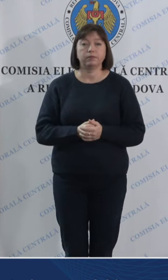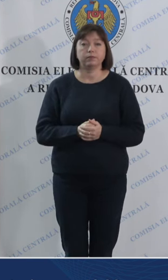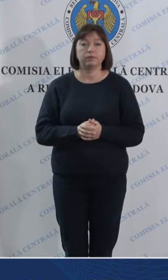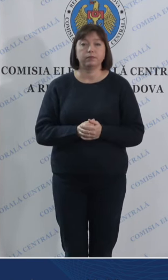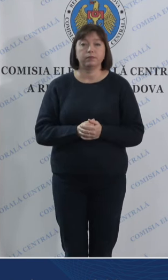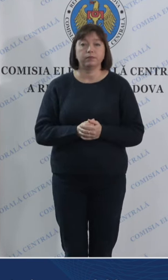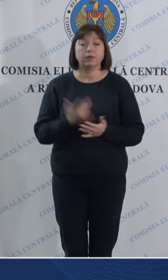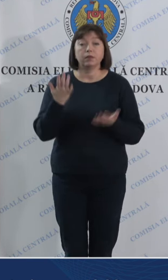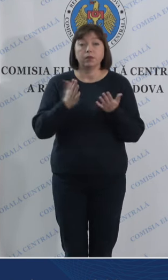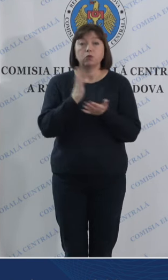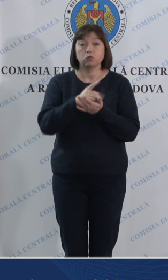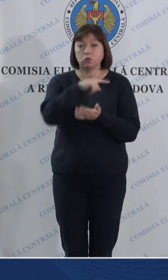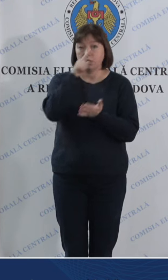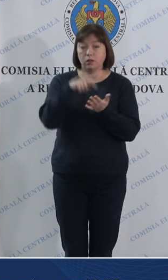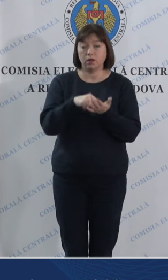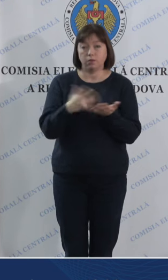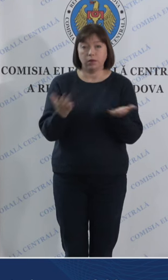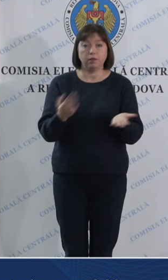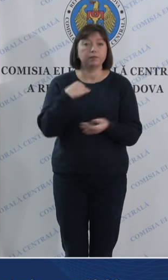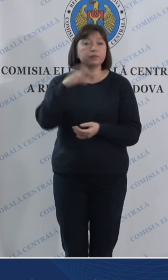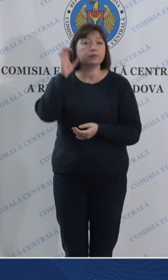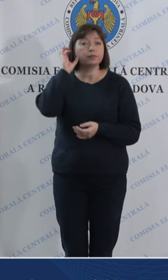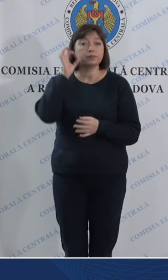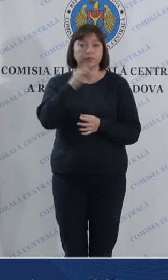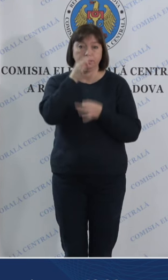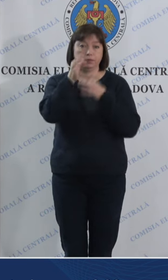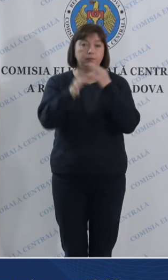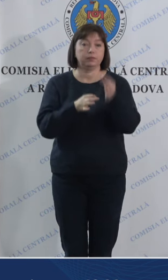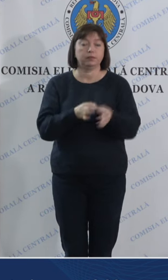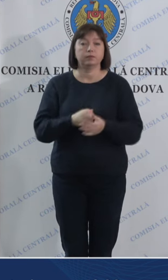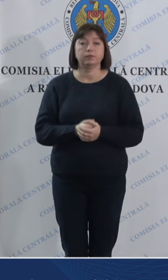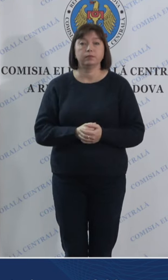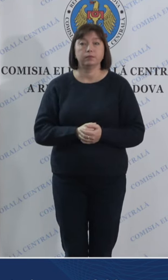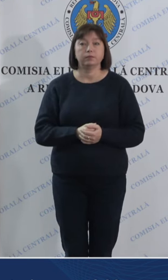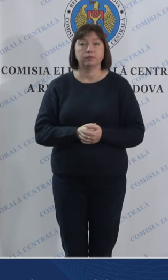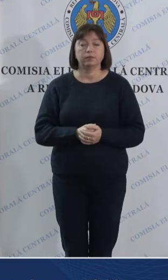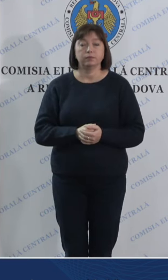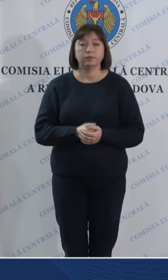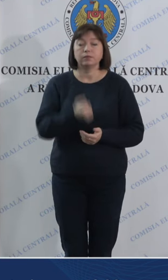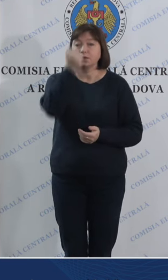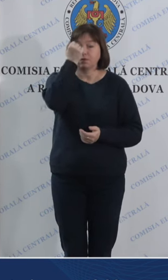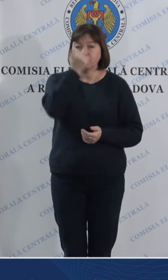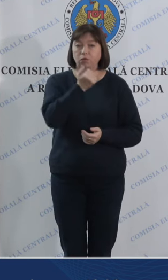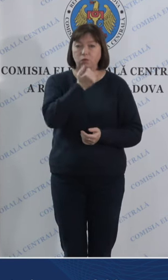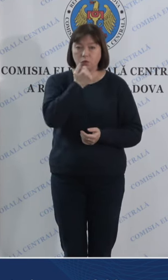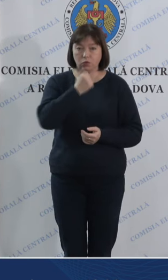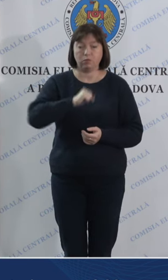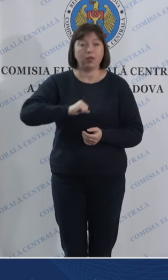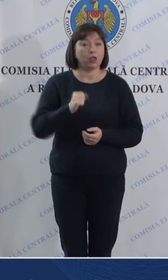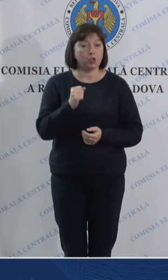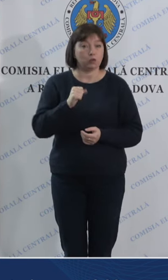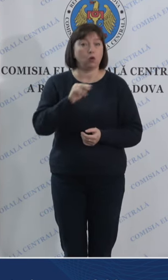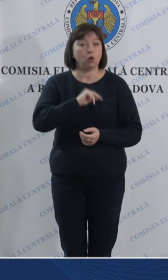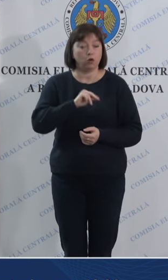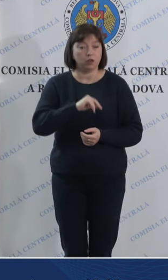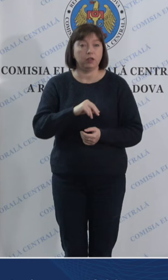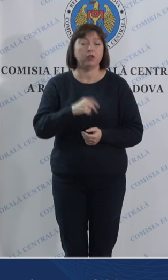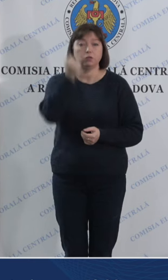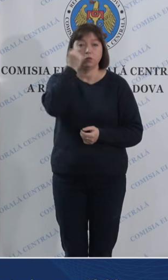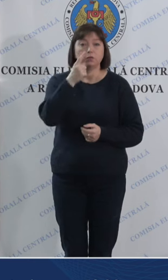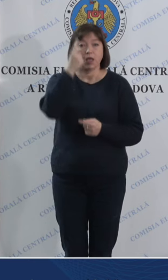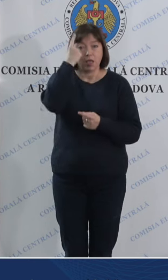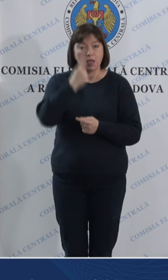relatez dacă sunt întrebări sunt dispus să răspund cu drag la ele vă mulțumesc colegi vă mulțumesc pentru aceste